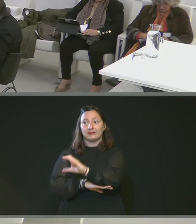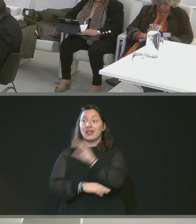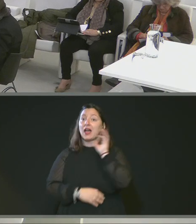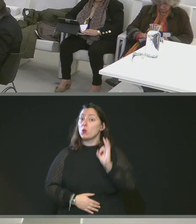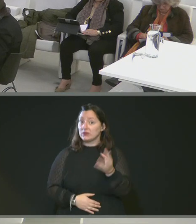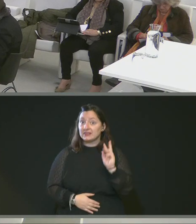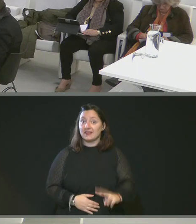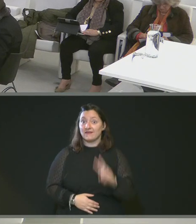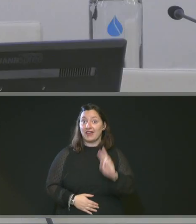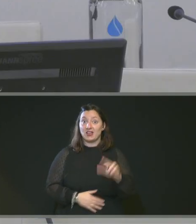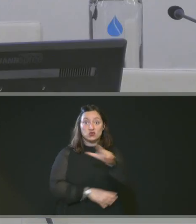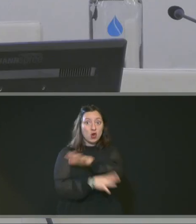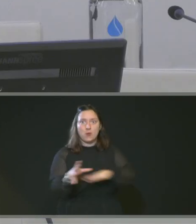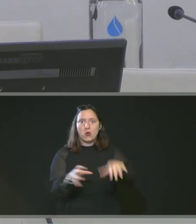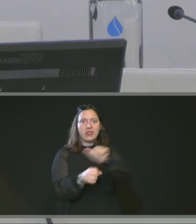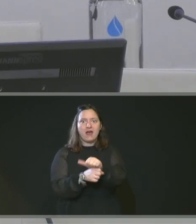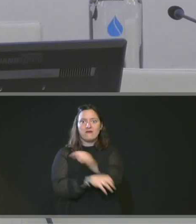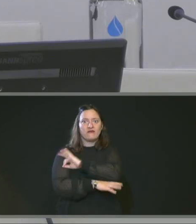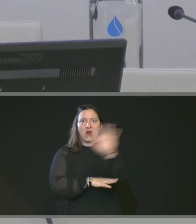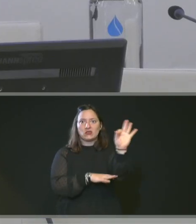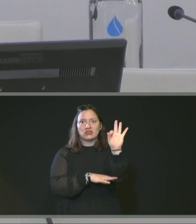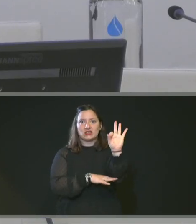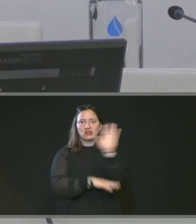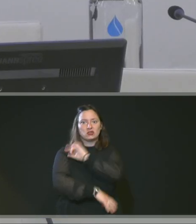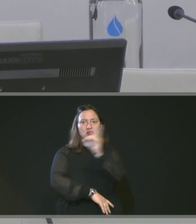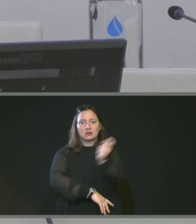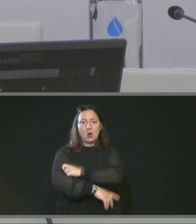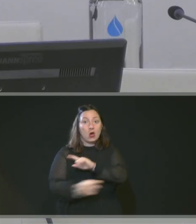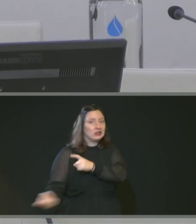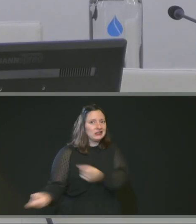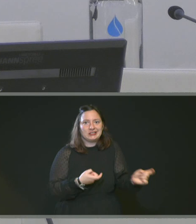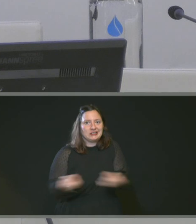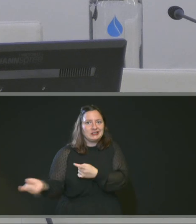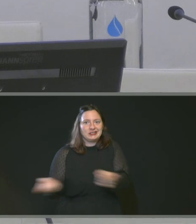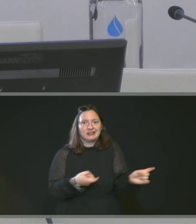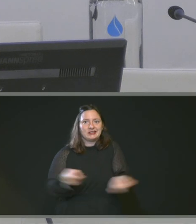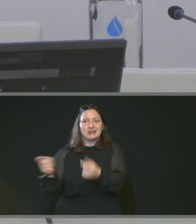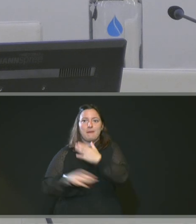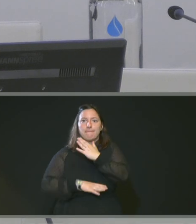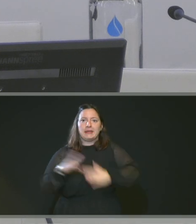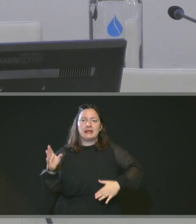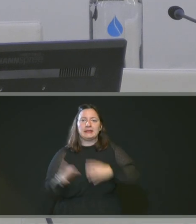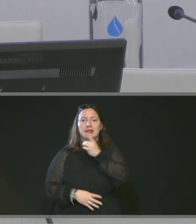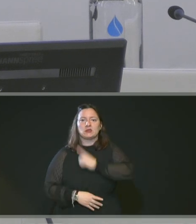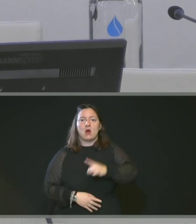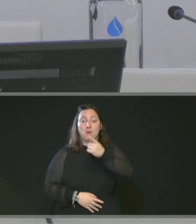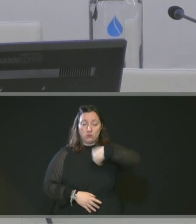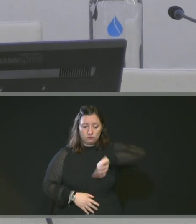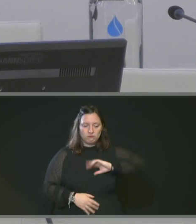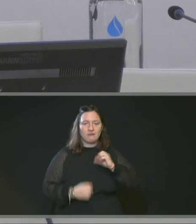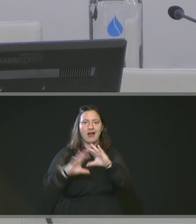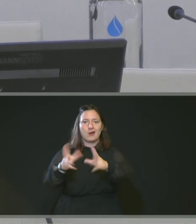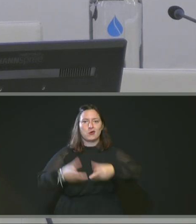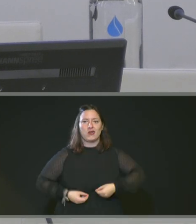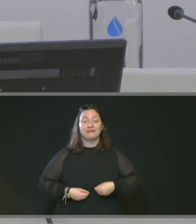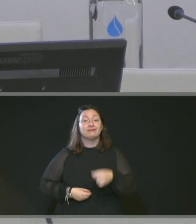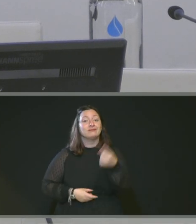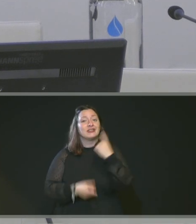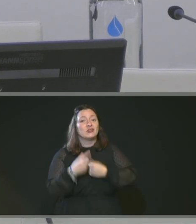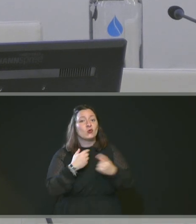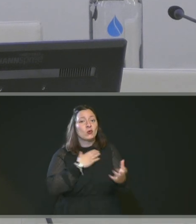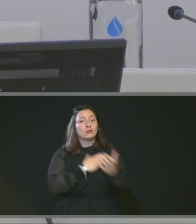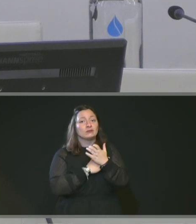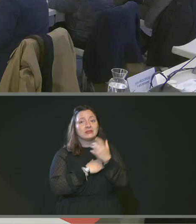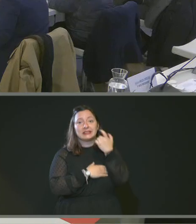accueille les championnats de France de sport de glace fin décembre cette année, enfin mi-décembre. Y a-t-il des questions, des